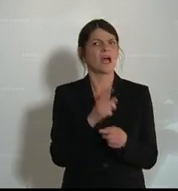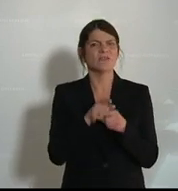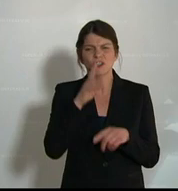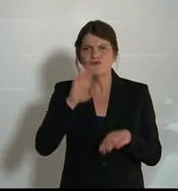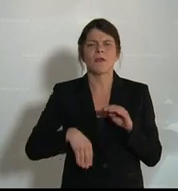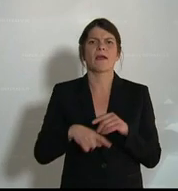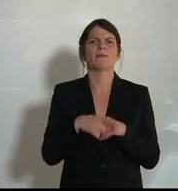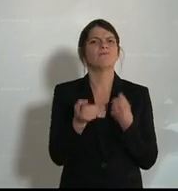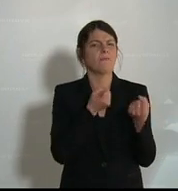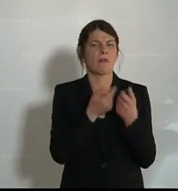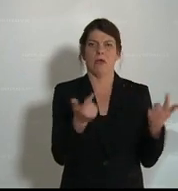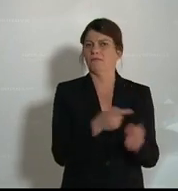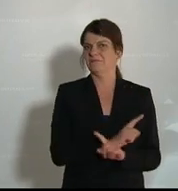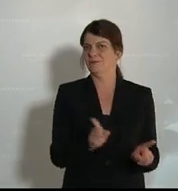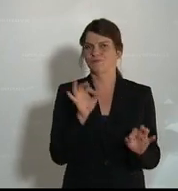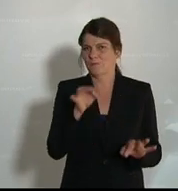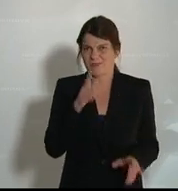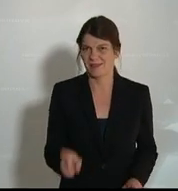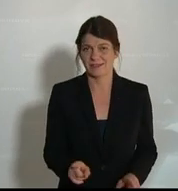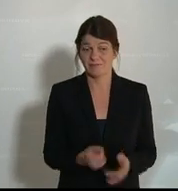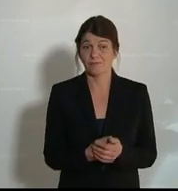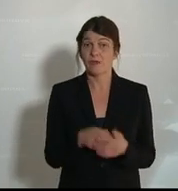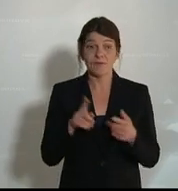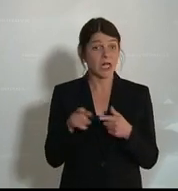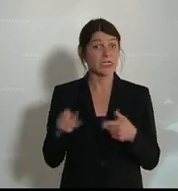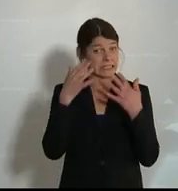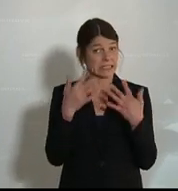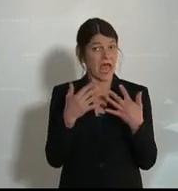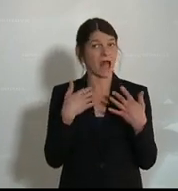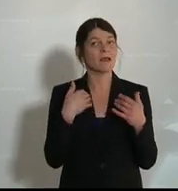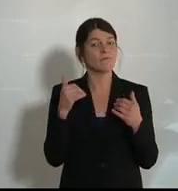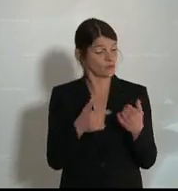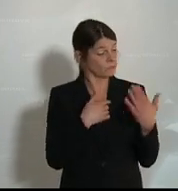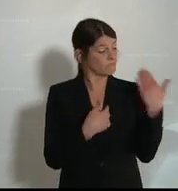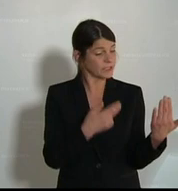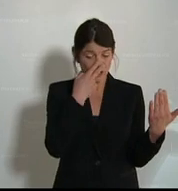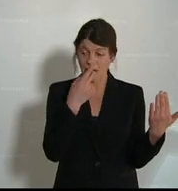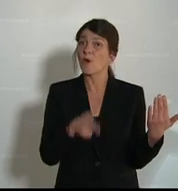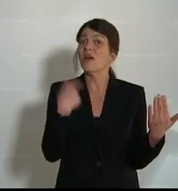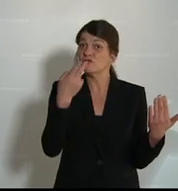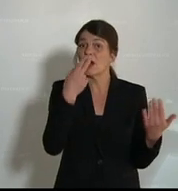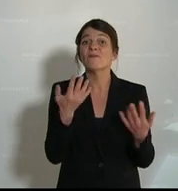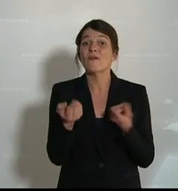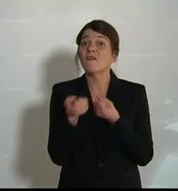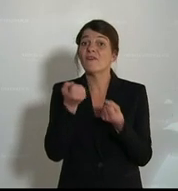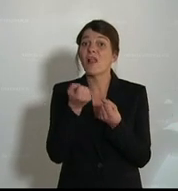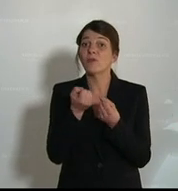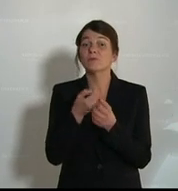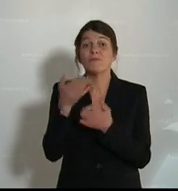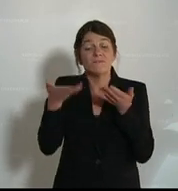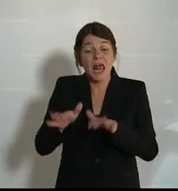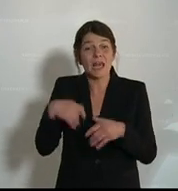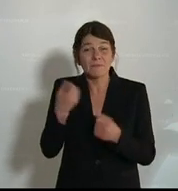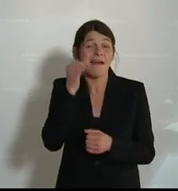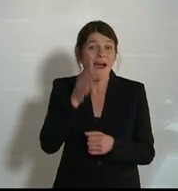verwaltetes Land ist, denn man müsste ja dieser Zahl, die Zahl aller Verwaltungsakte, die tagtäglich in